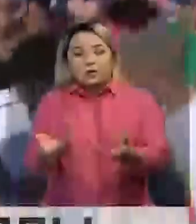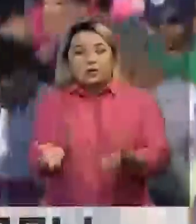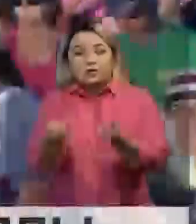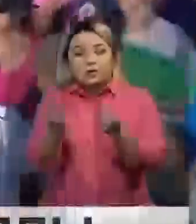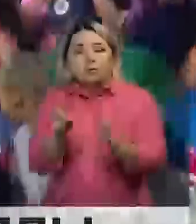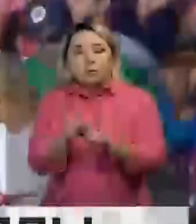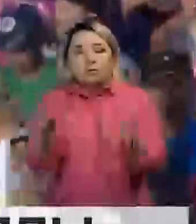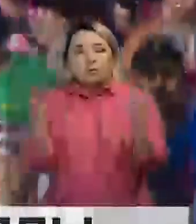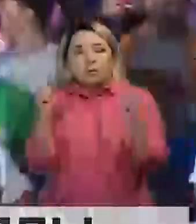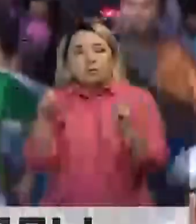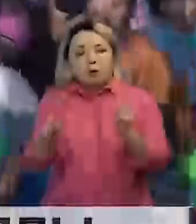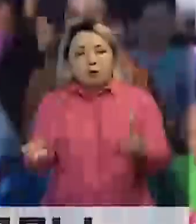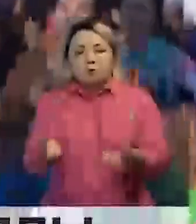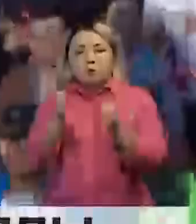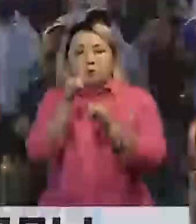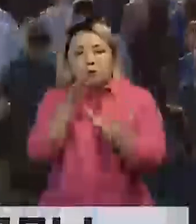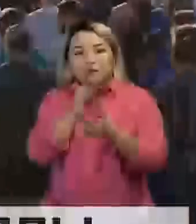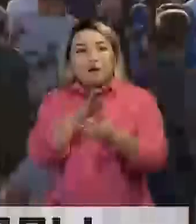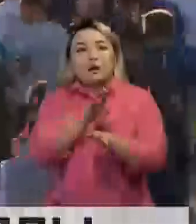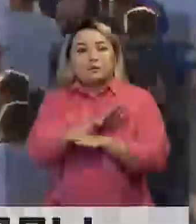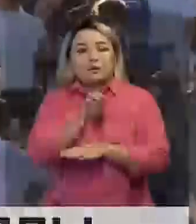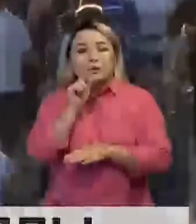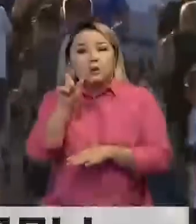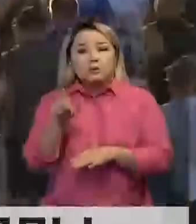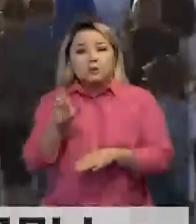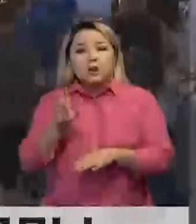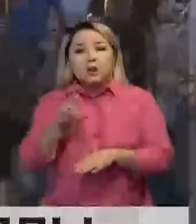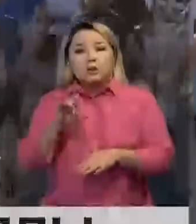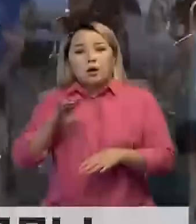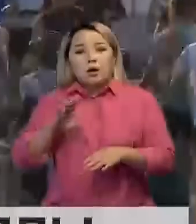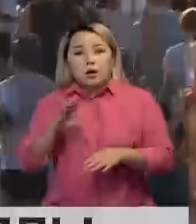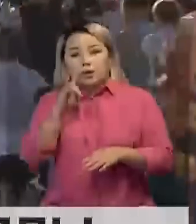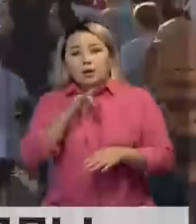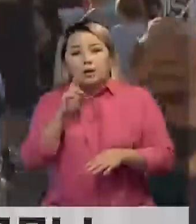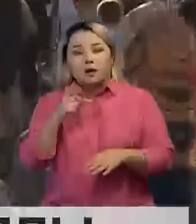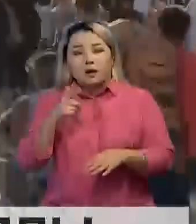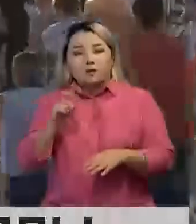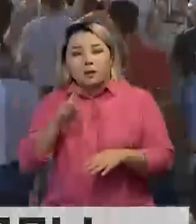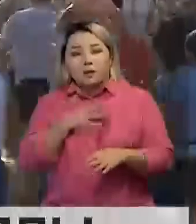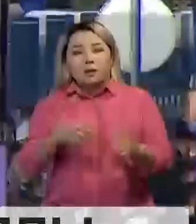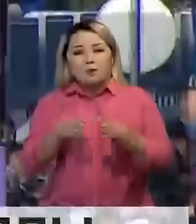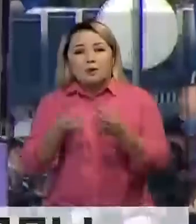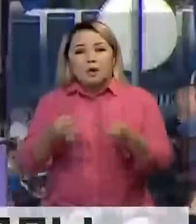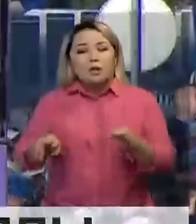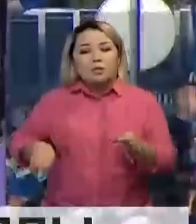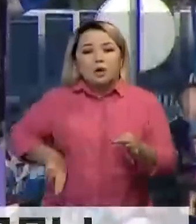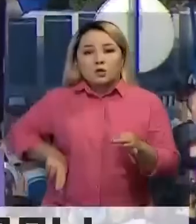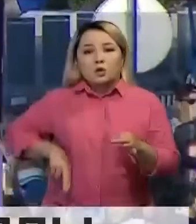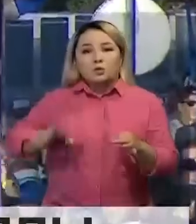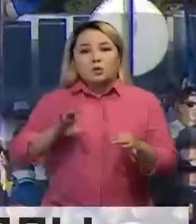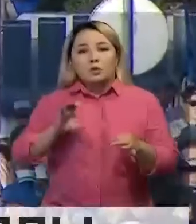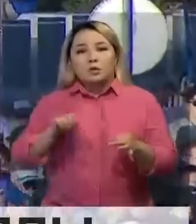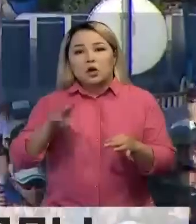жүргізгенмен спортшына аман алып қалалмады. Қайтс болған ер азамат самырғы энергия және қазақ газ кампанияларының тәуелсіз директор рүстем